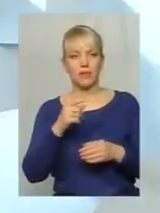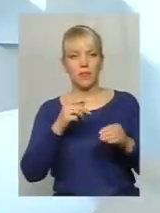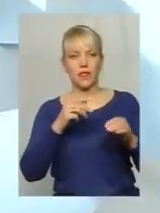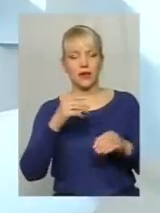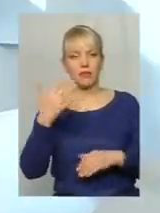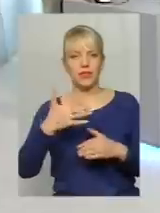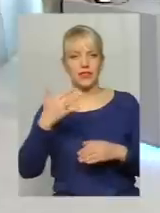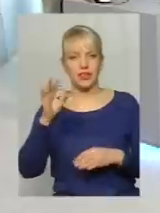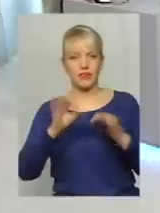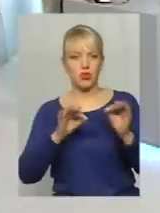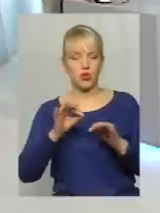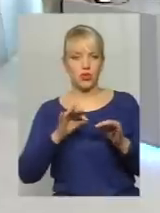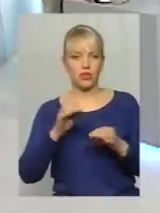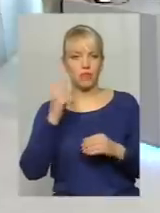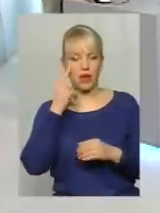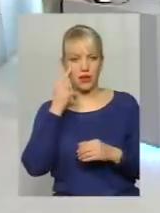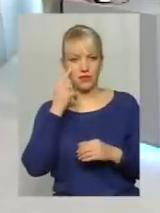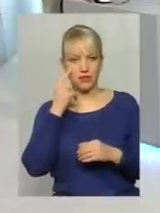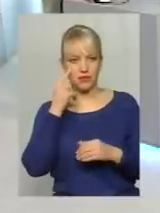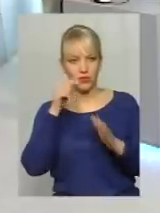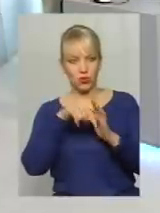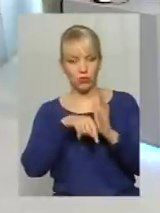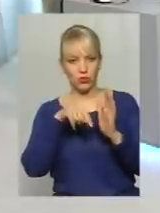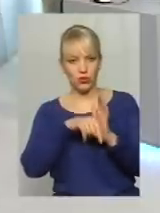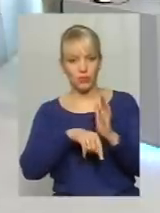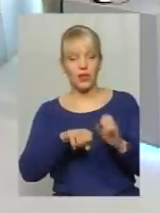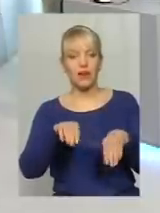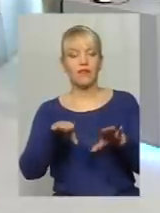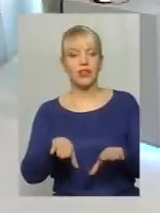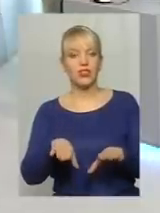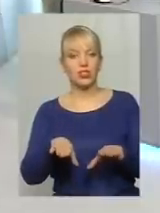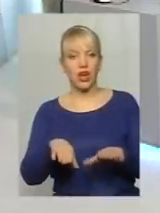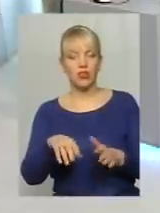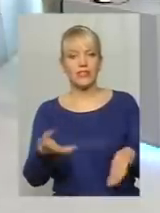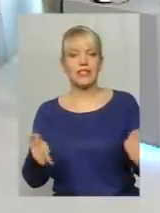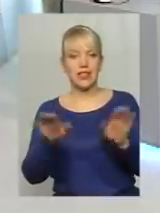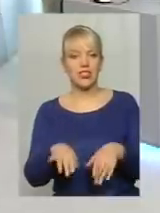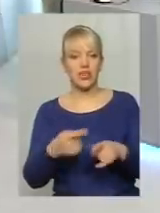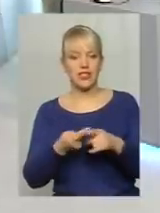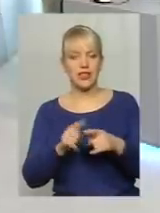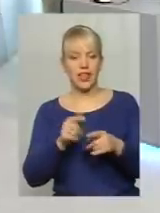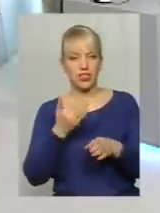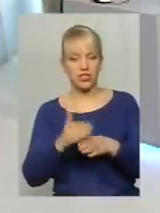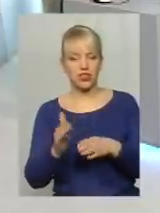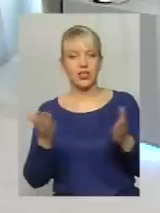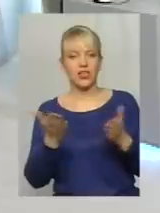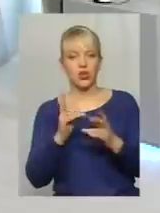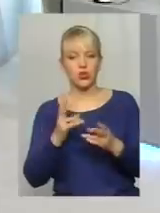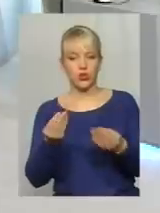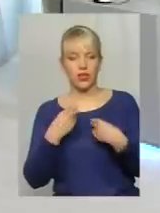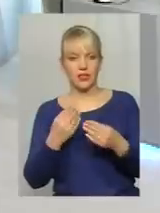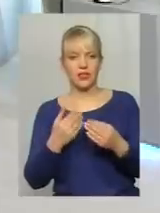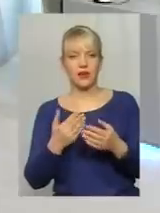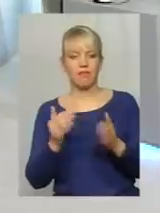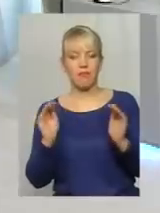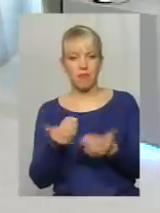% балів. Тобто вирішальною залишається та частина, хто дасть нижчий тариф, той,